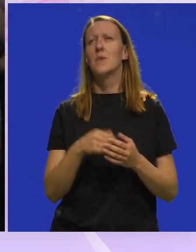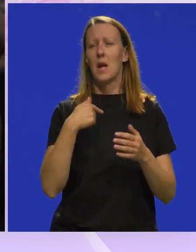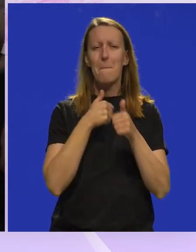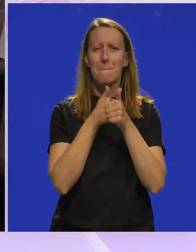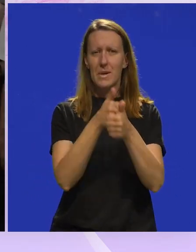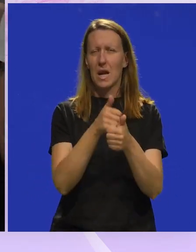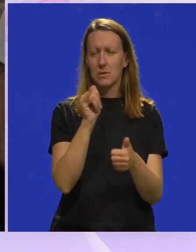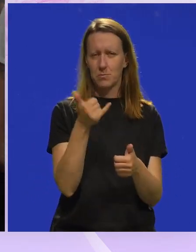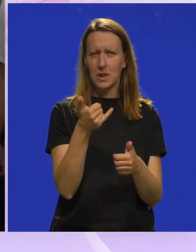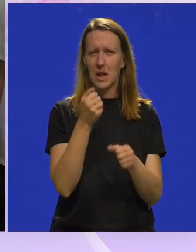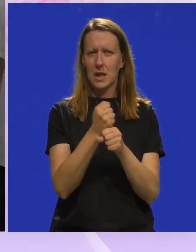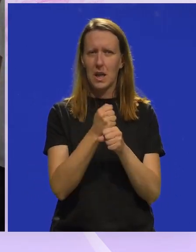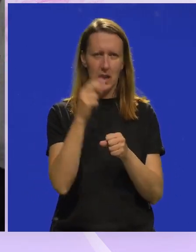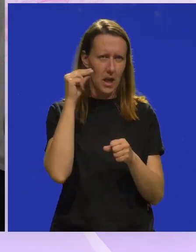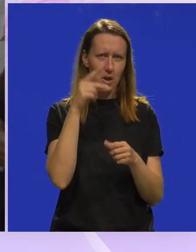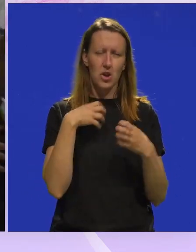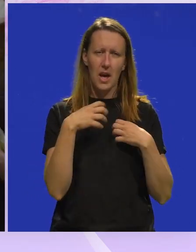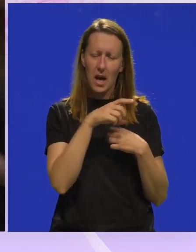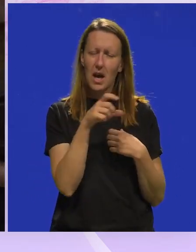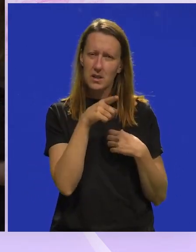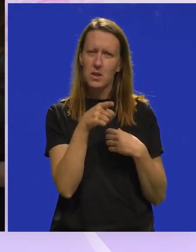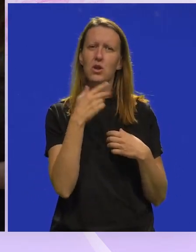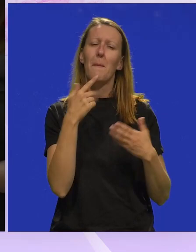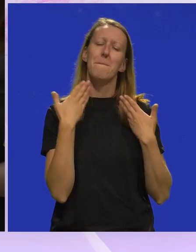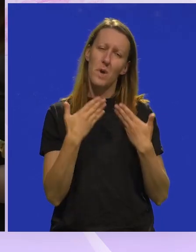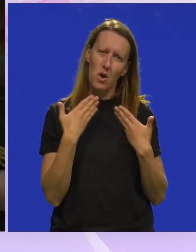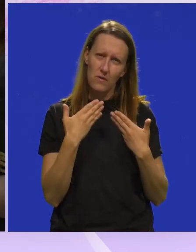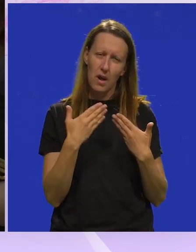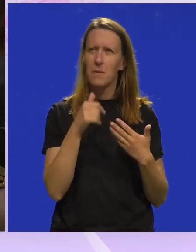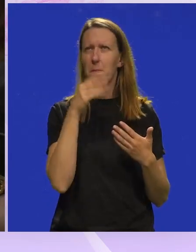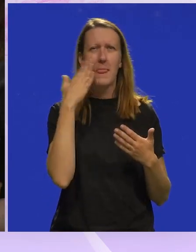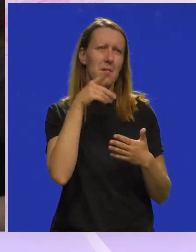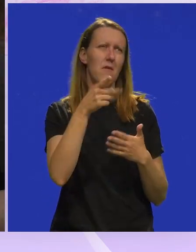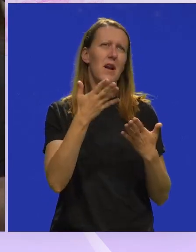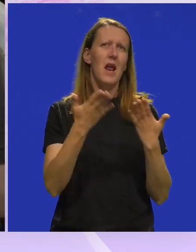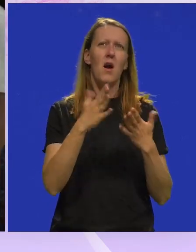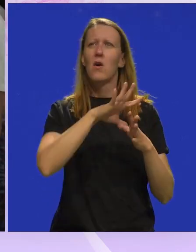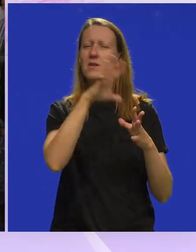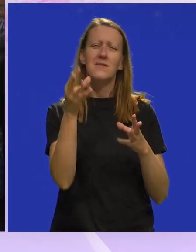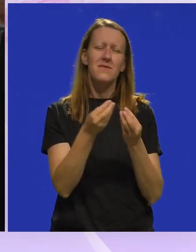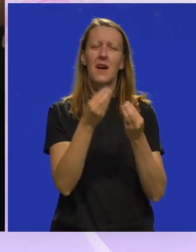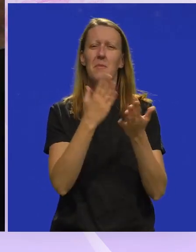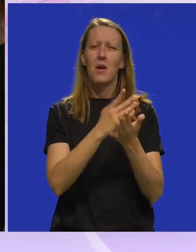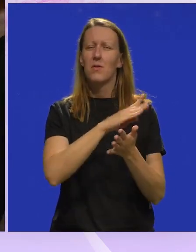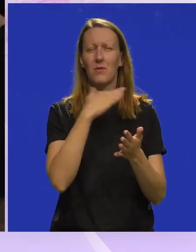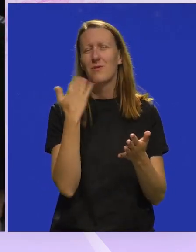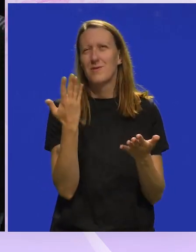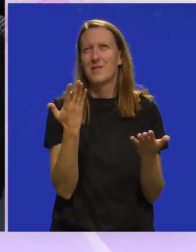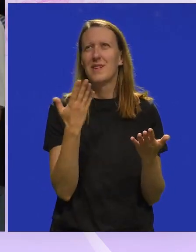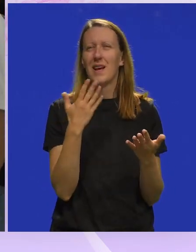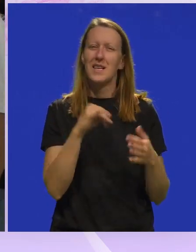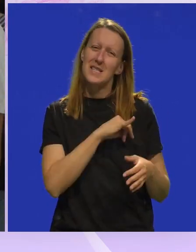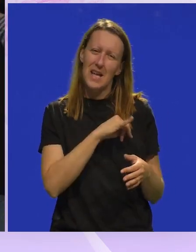inače pratim, da, ovaj, teatr Naranče i pohvaljujem. Pa, ne znam, evo, nekako sve su mi bile dosta onako